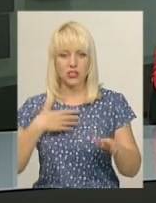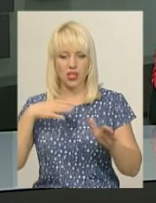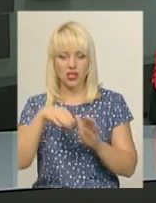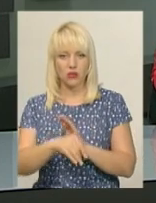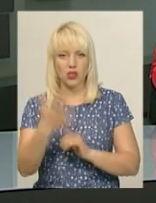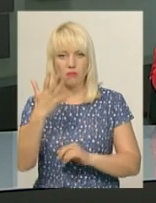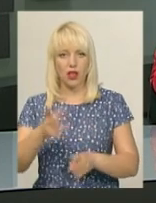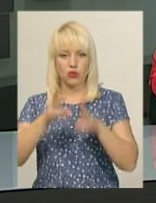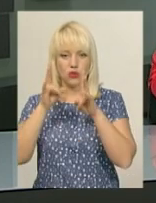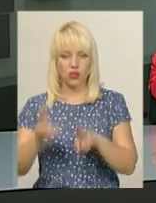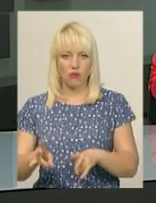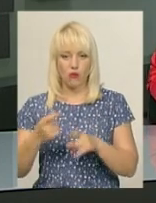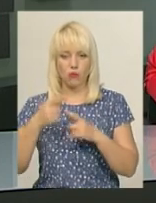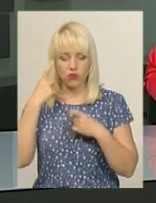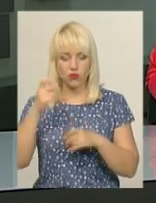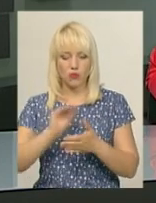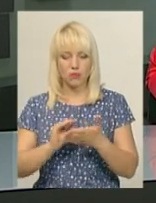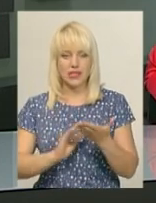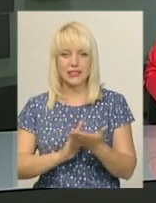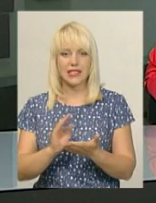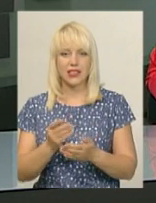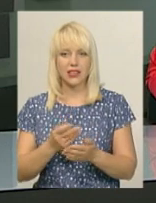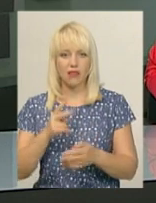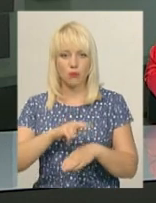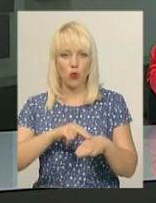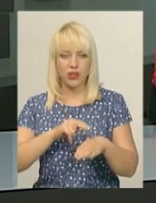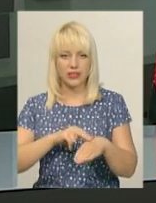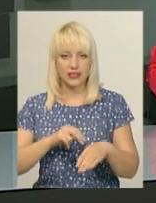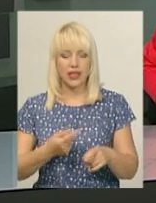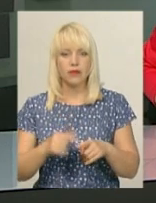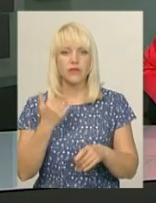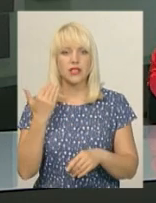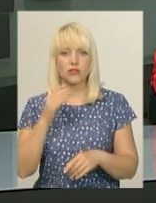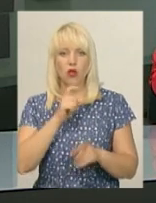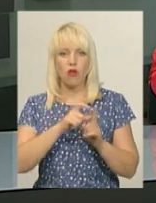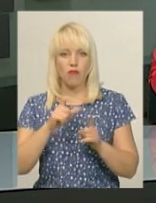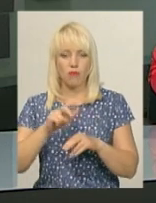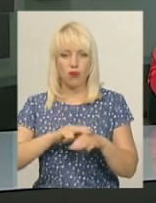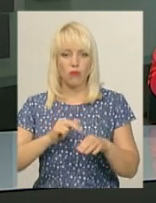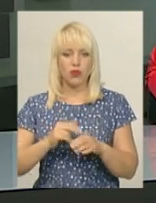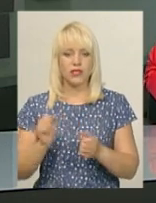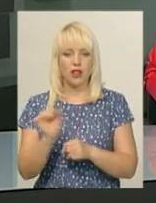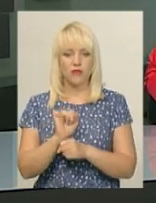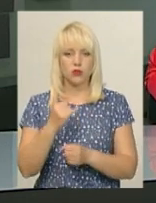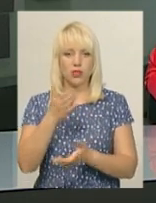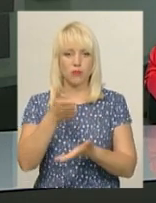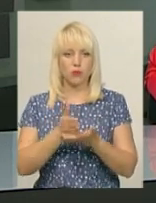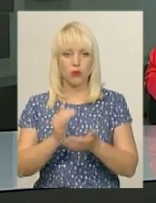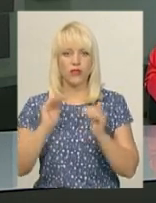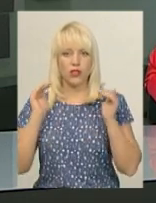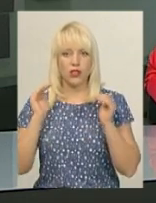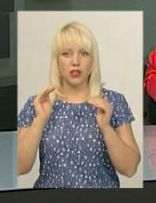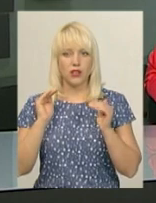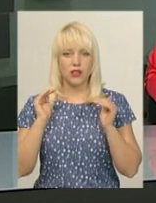травмовані, повідомила прес-секретар обласного управління поліції Інна Глега. За її словами, водій авто наразі перебуває в ізоляторі